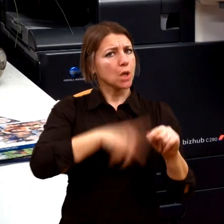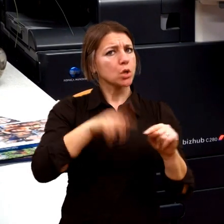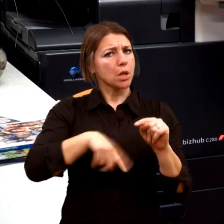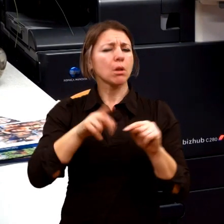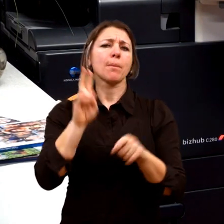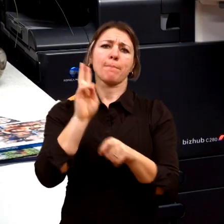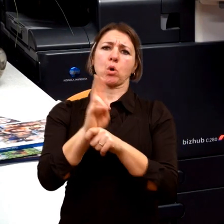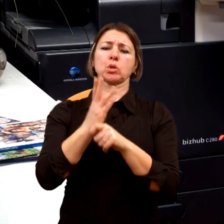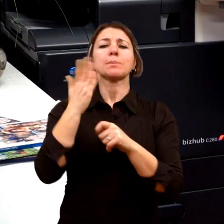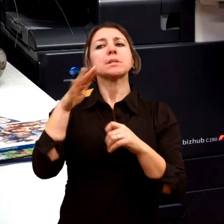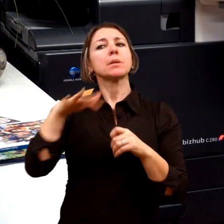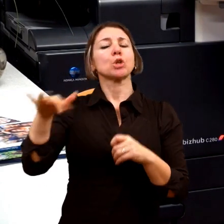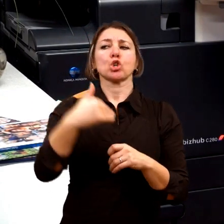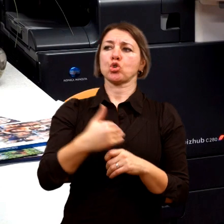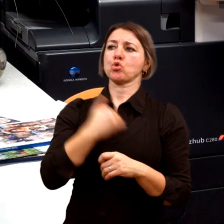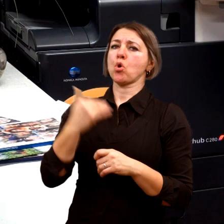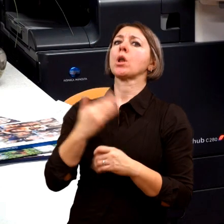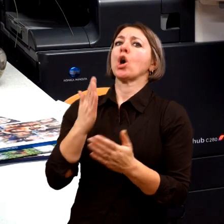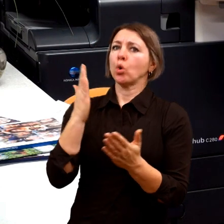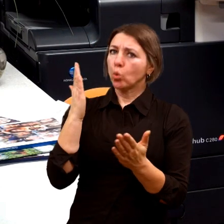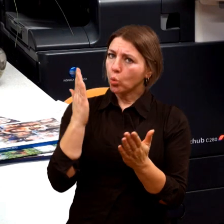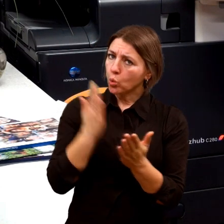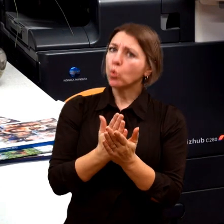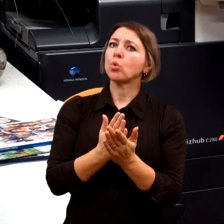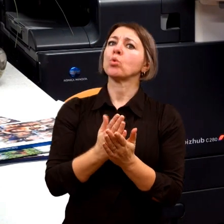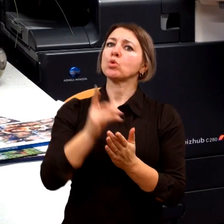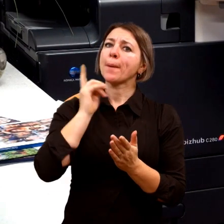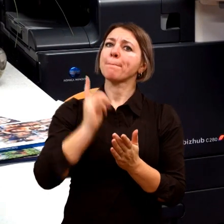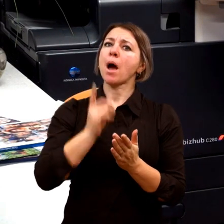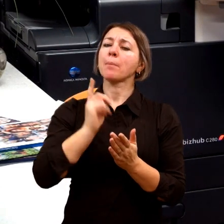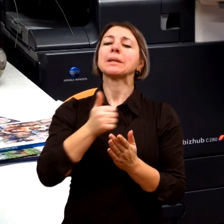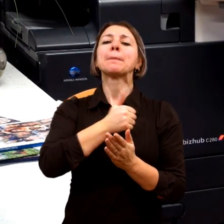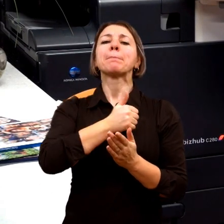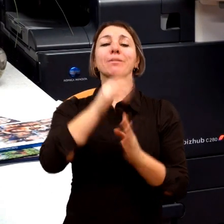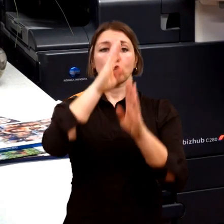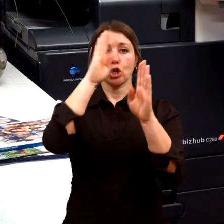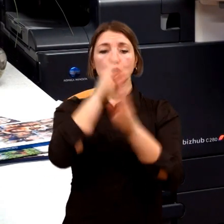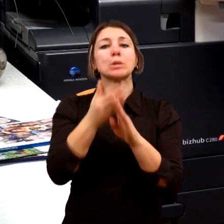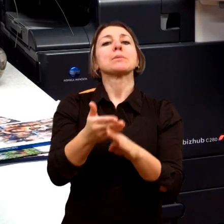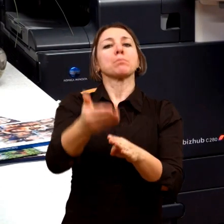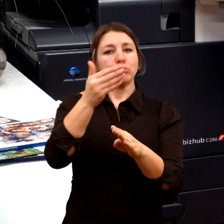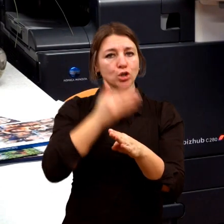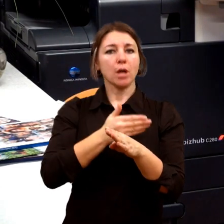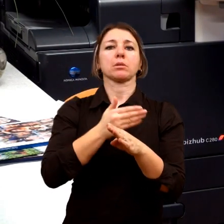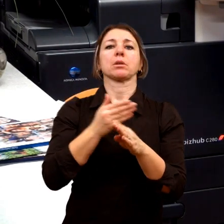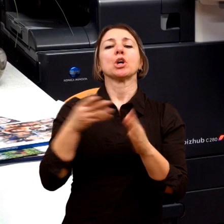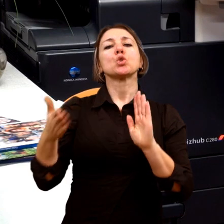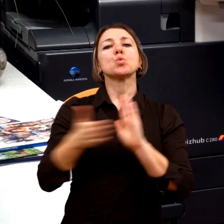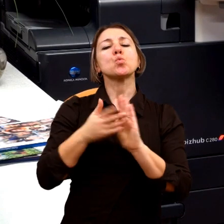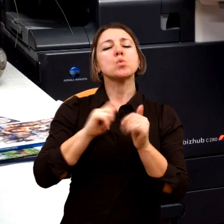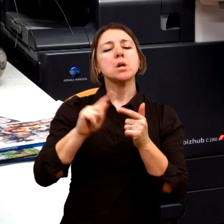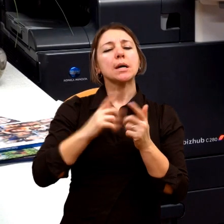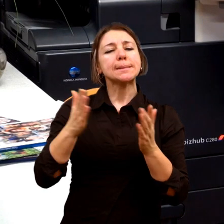školství přijmout to, čemu se v medicíně říká medicína založená na důkazech, takže edukace založená na